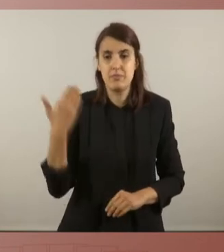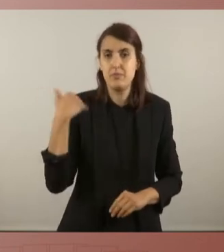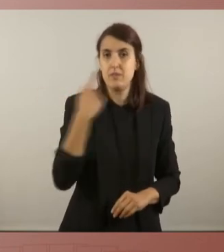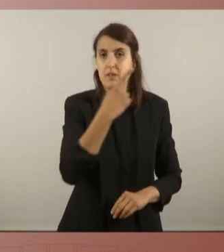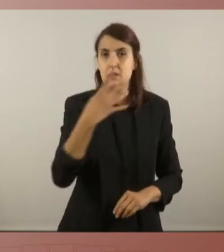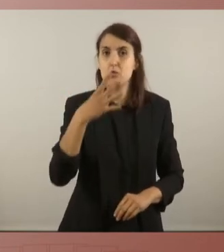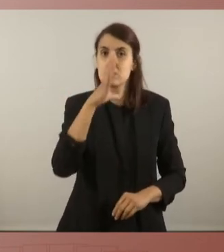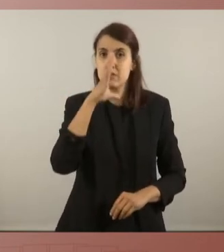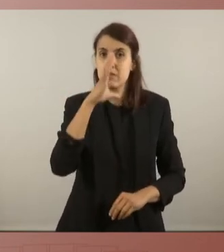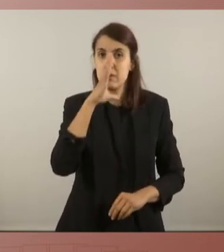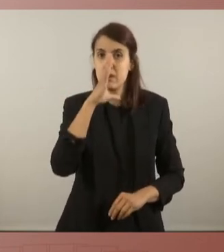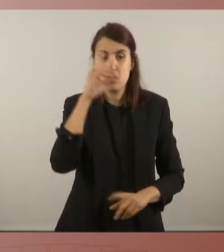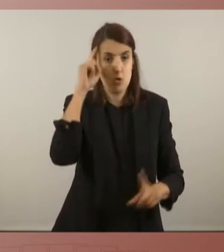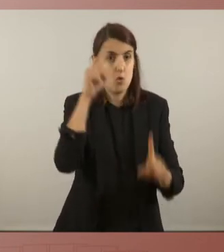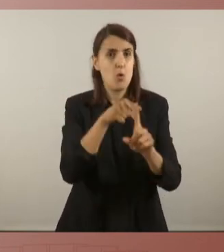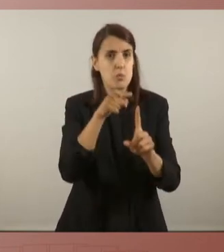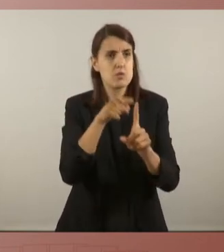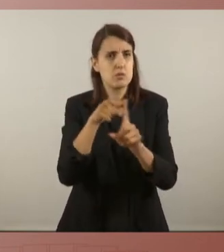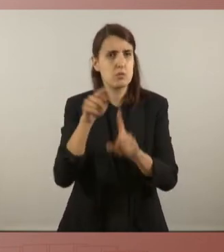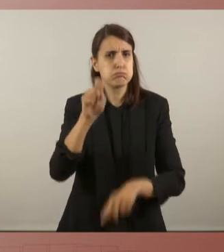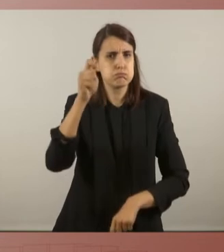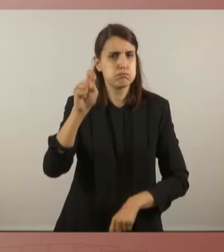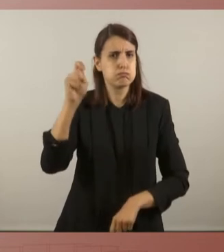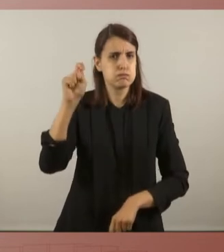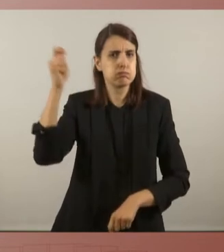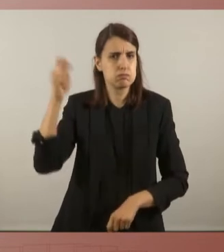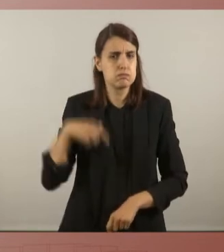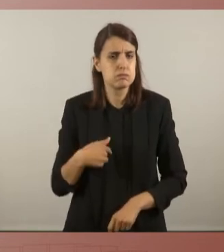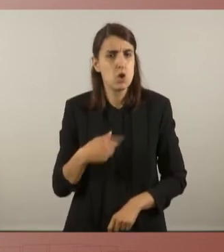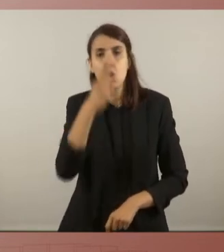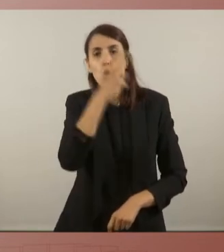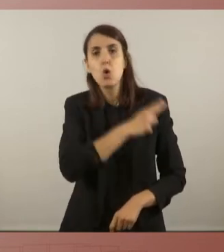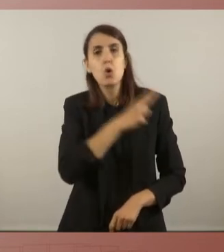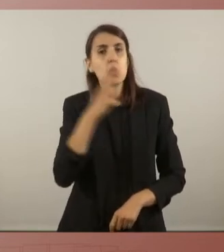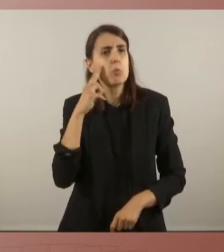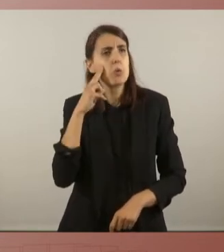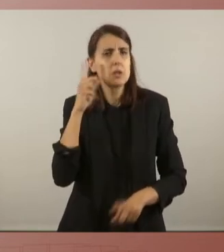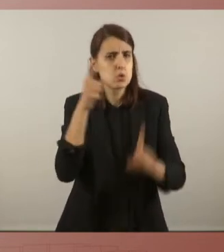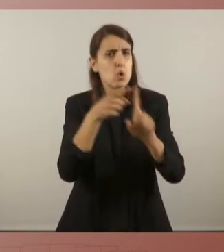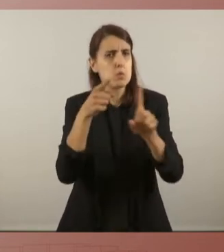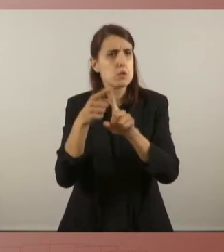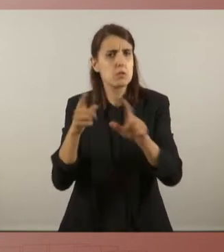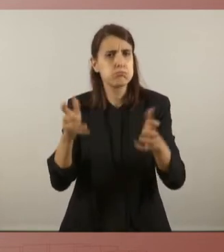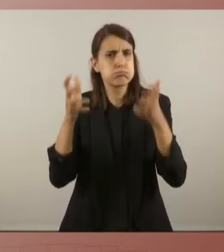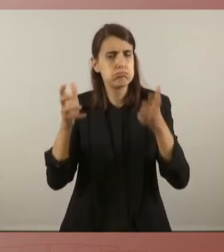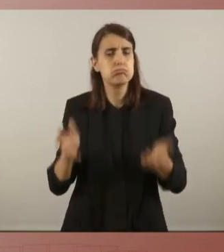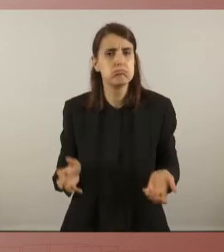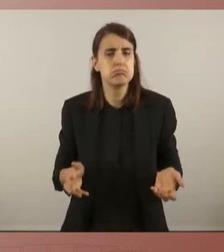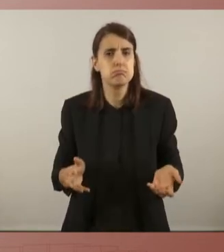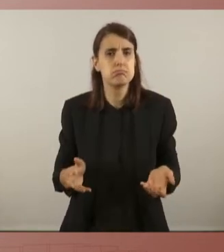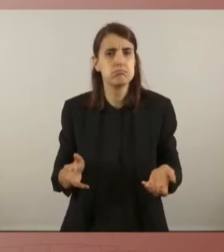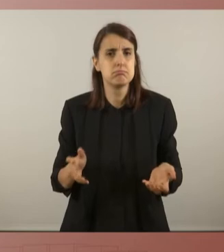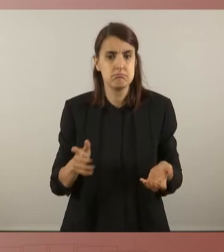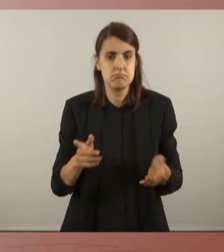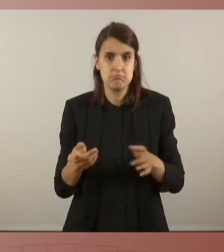va avalar aquests objectius, va avalar aquests compromisos i aquestes finalitats. Un gir a l